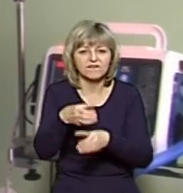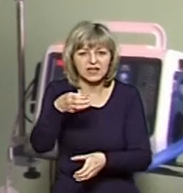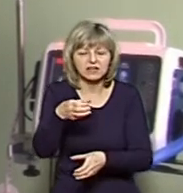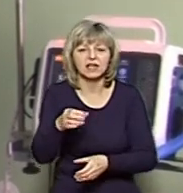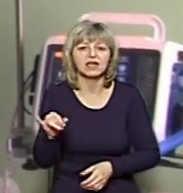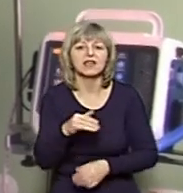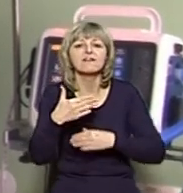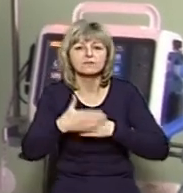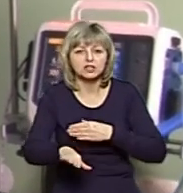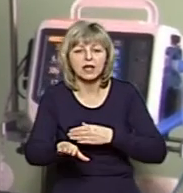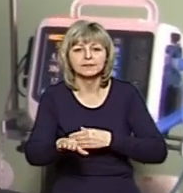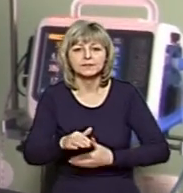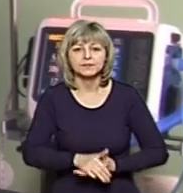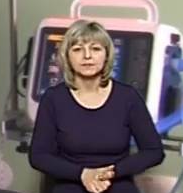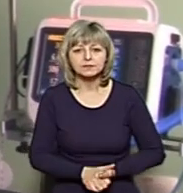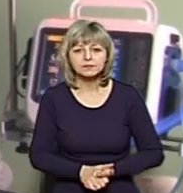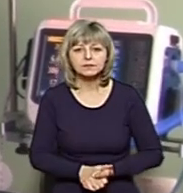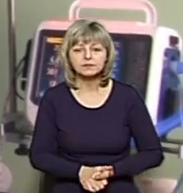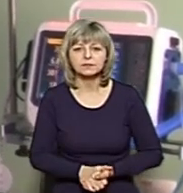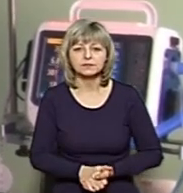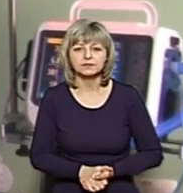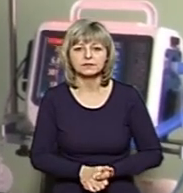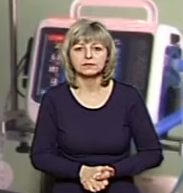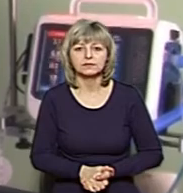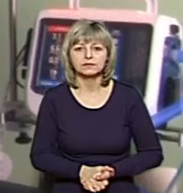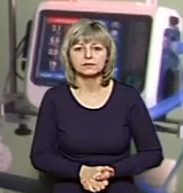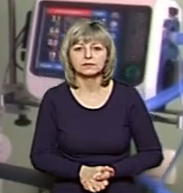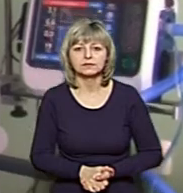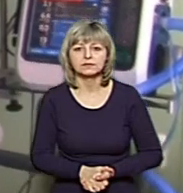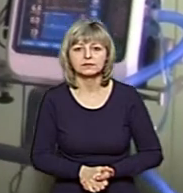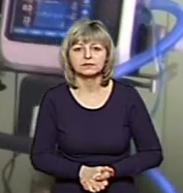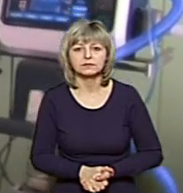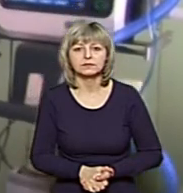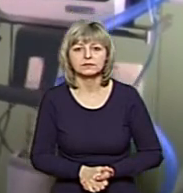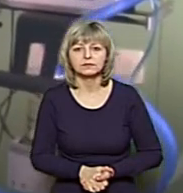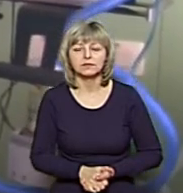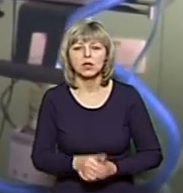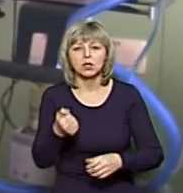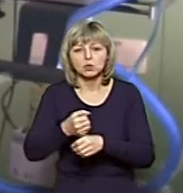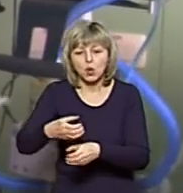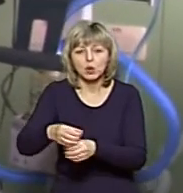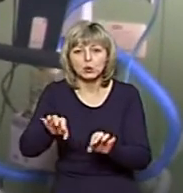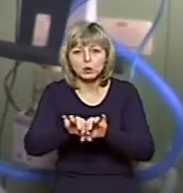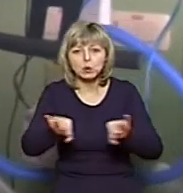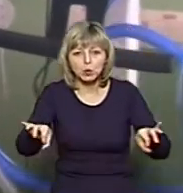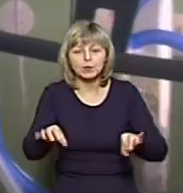і вже до фільтра, до трубки,